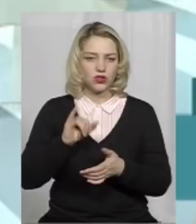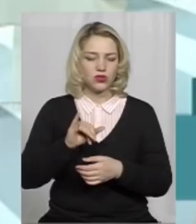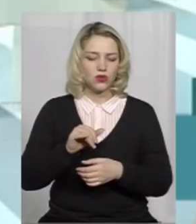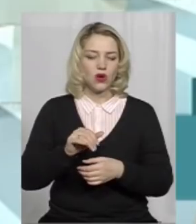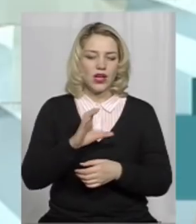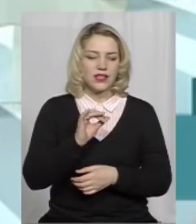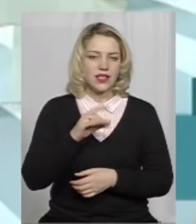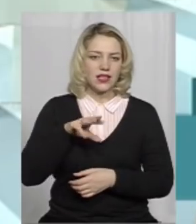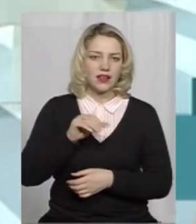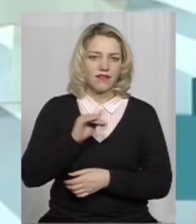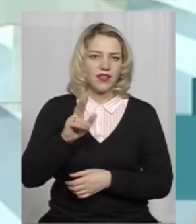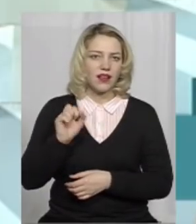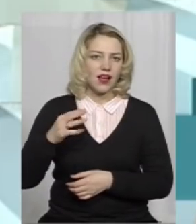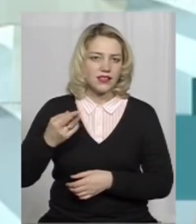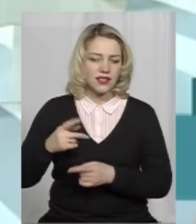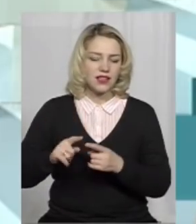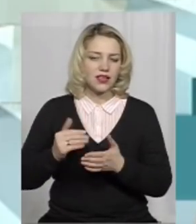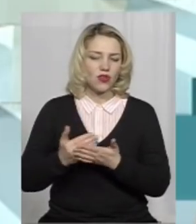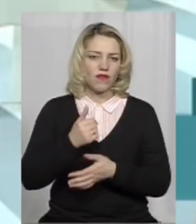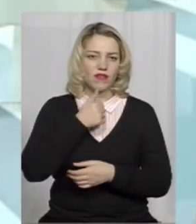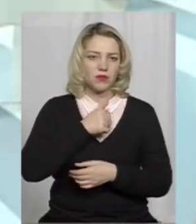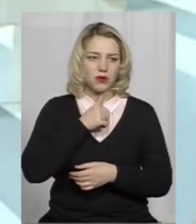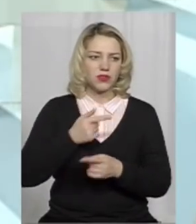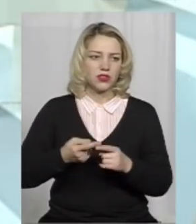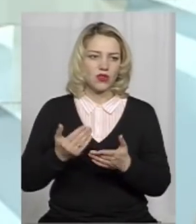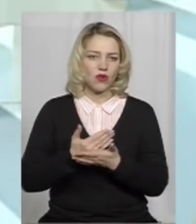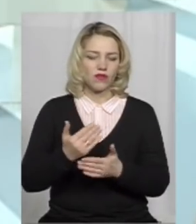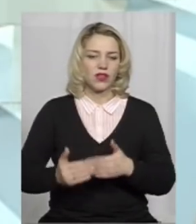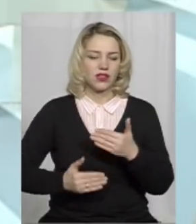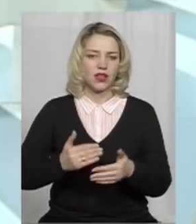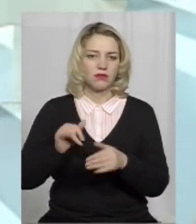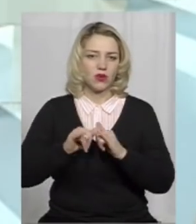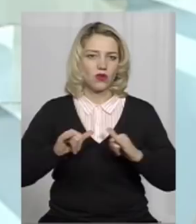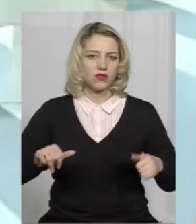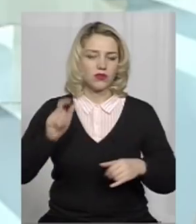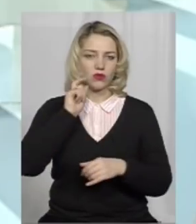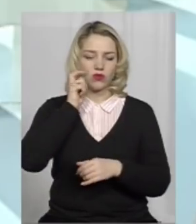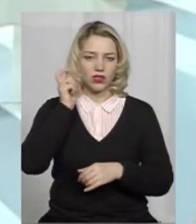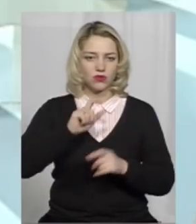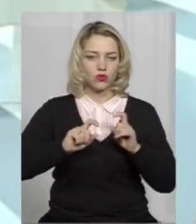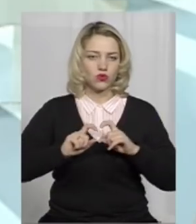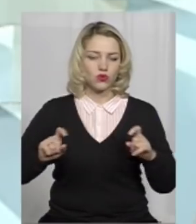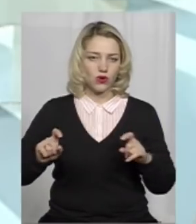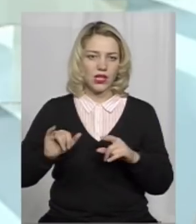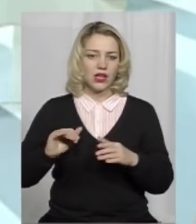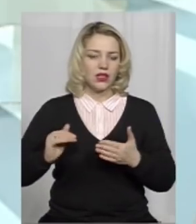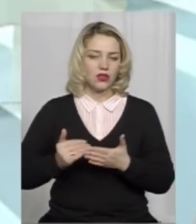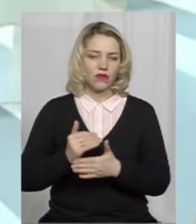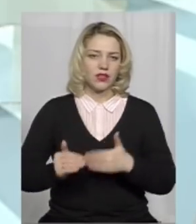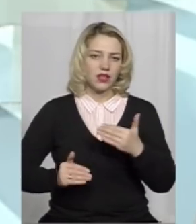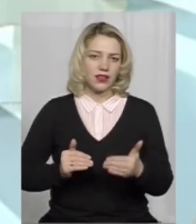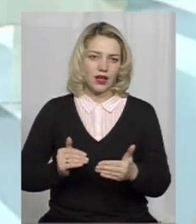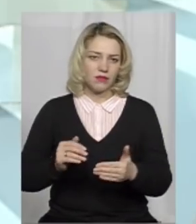І це нове випробування, новий етап, я сподіваюся, розвитку української школи і новий